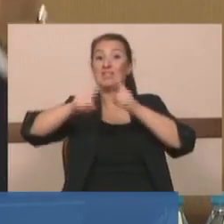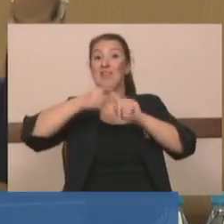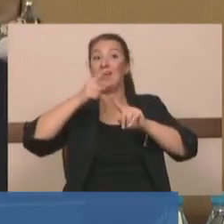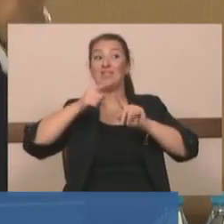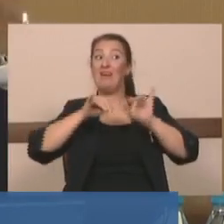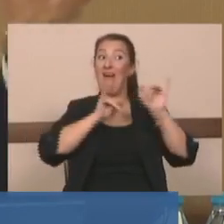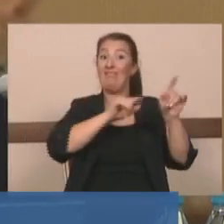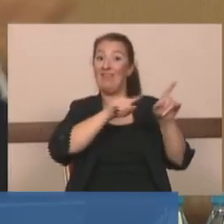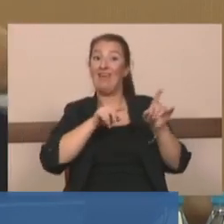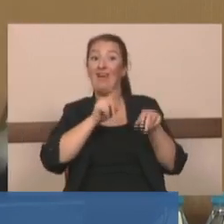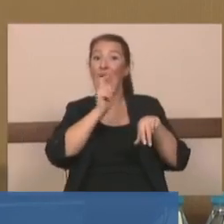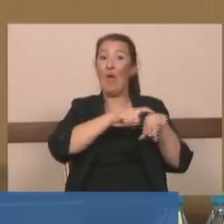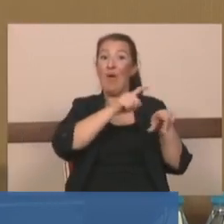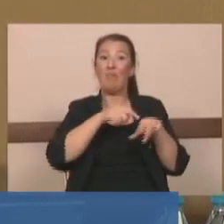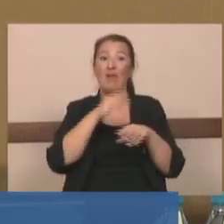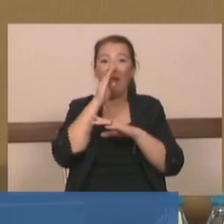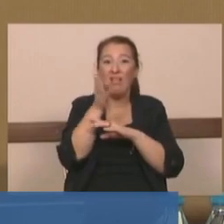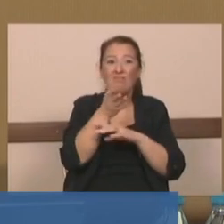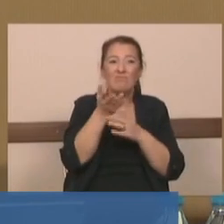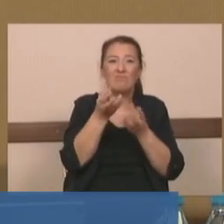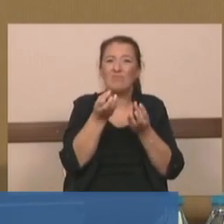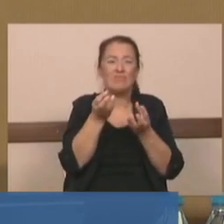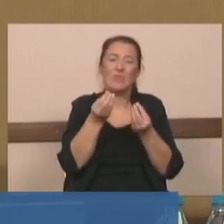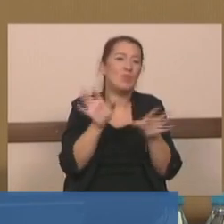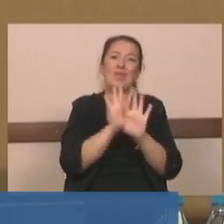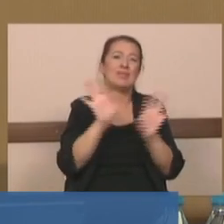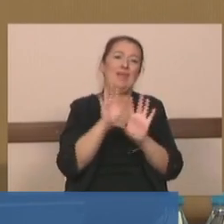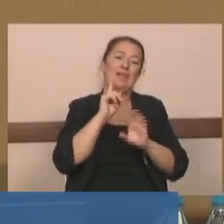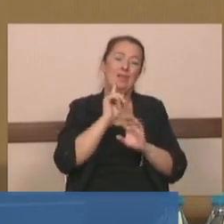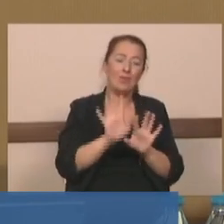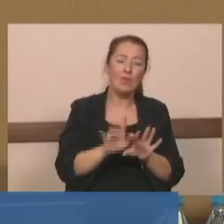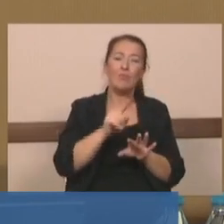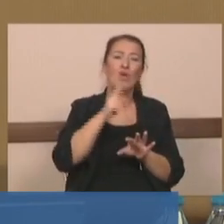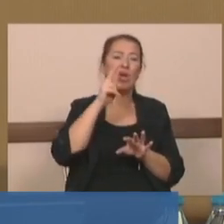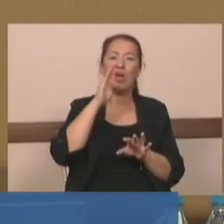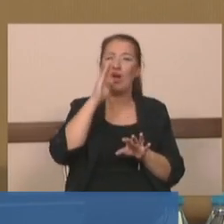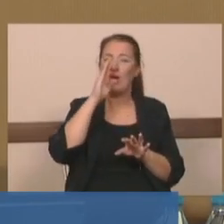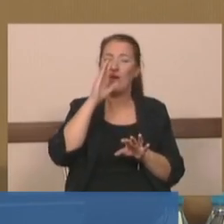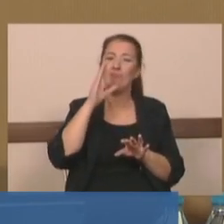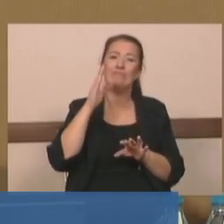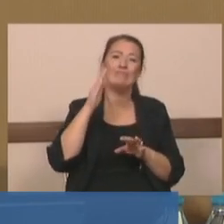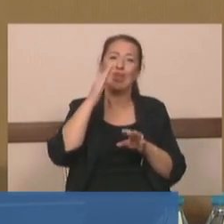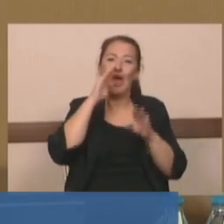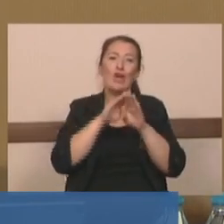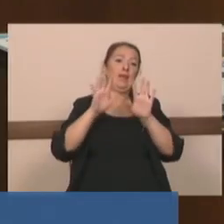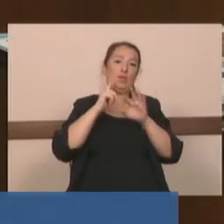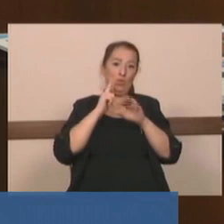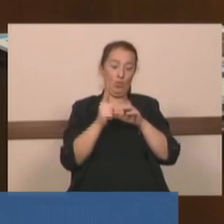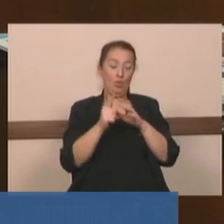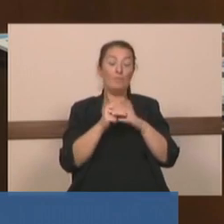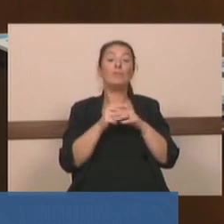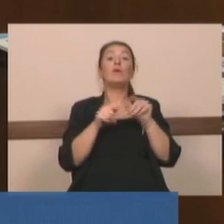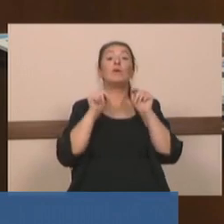hararetini anlatırcasına konuşma biçimini ortaya koyma uslubu yakışmadığını söyledim. Izler görür.